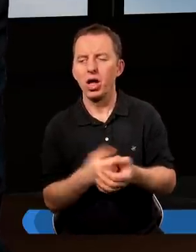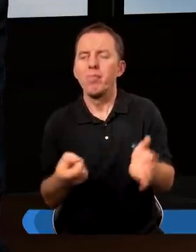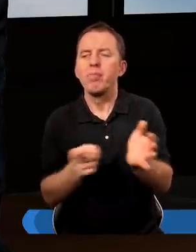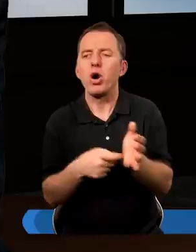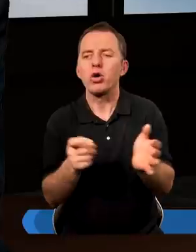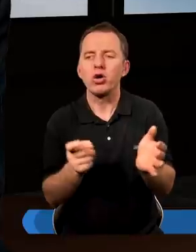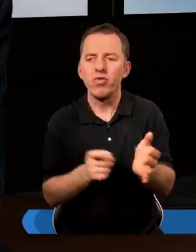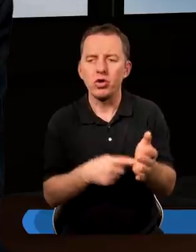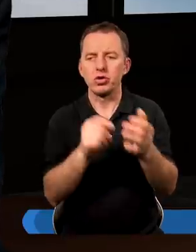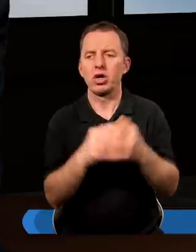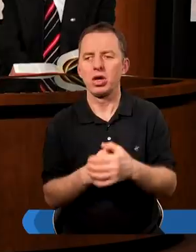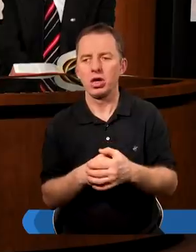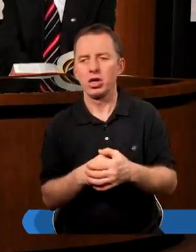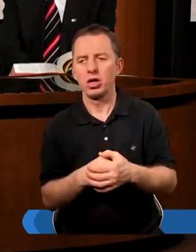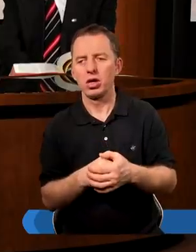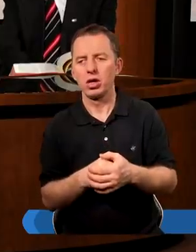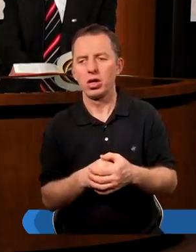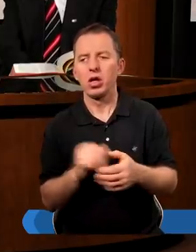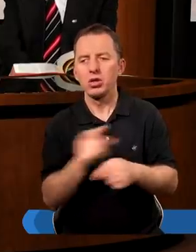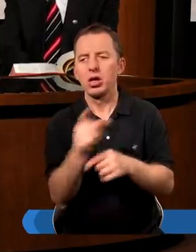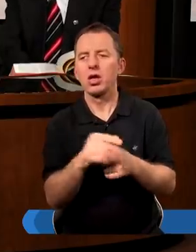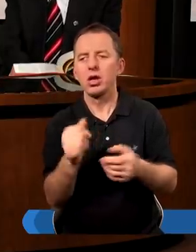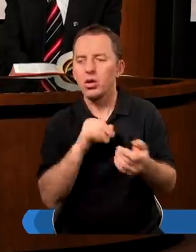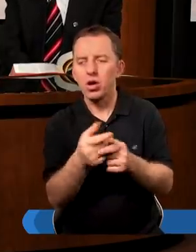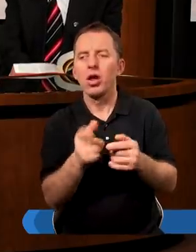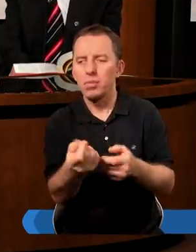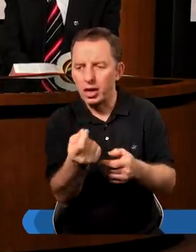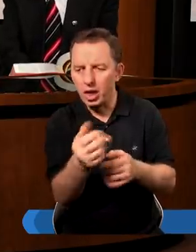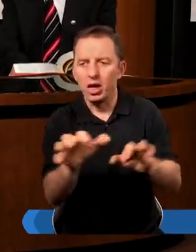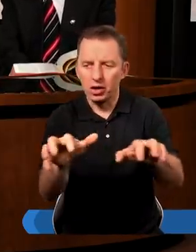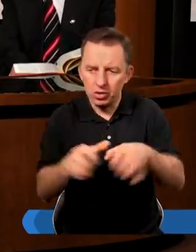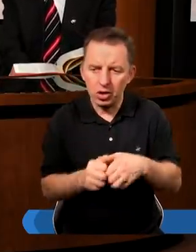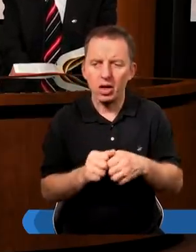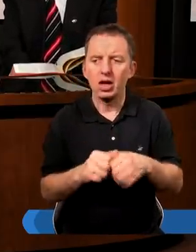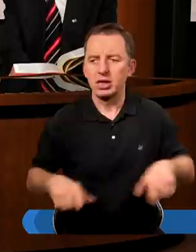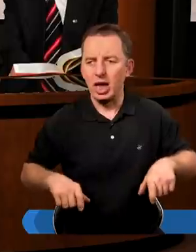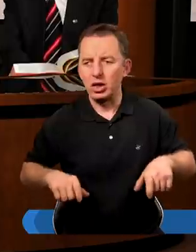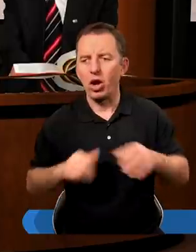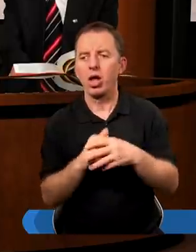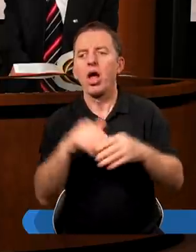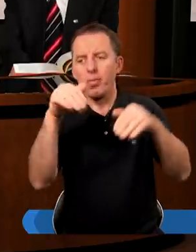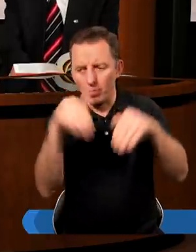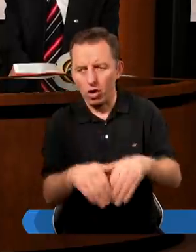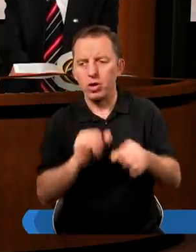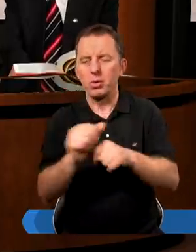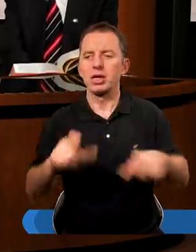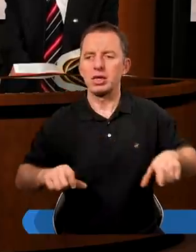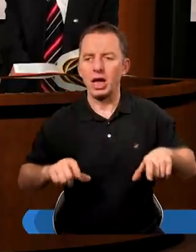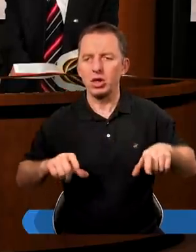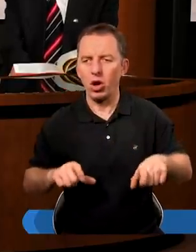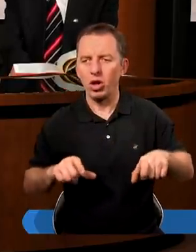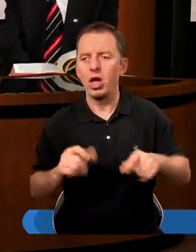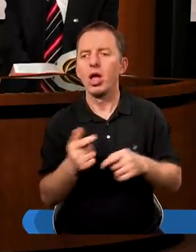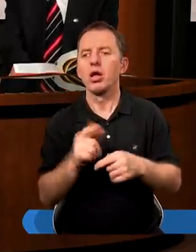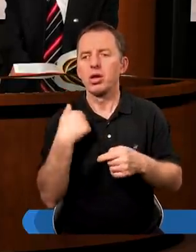porządliwości. To się nie musi odnosić coraz do pieniędzy. Chciwość czy zazdrość możemy być zazdrośni